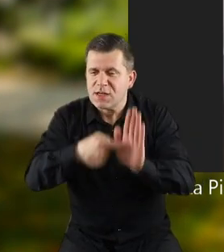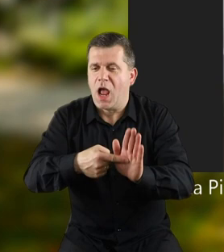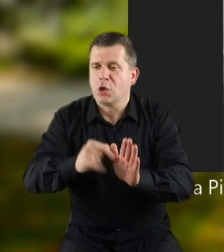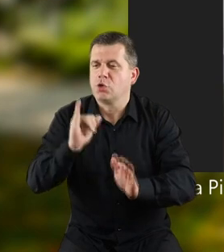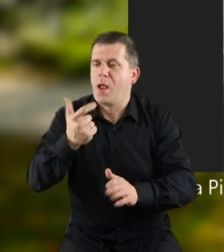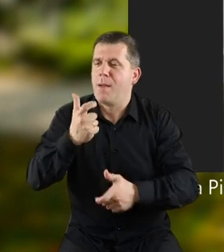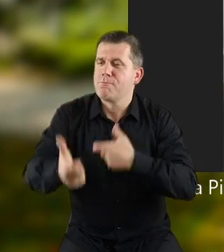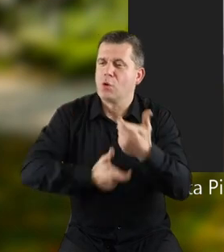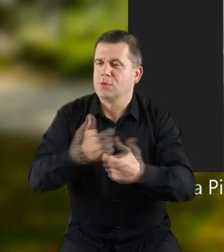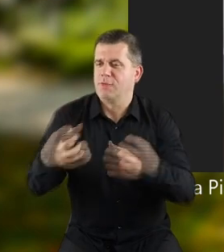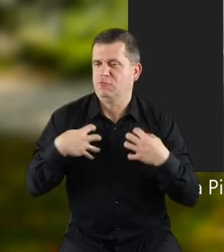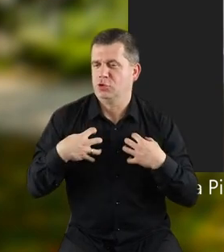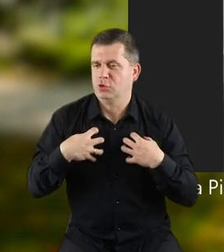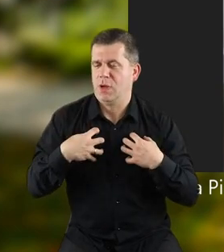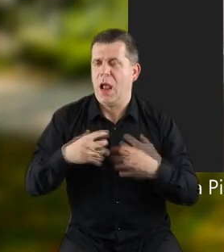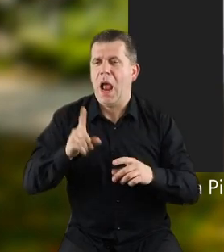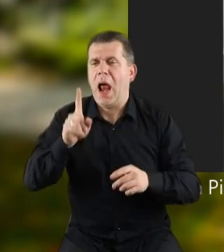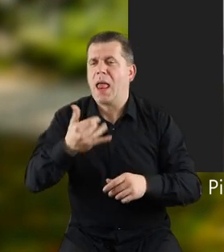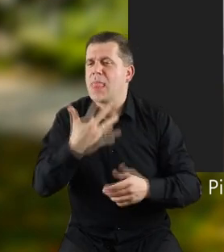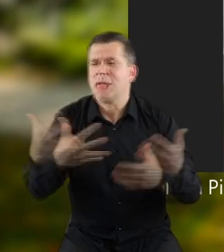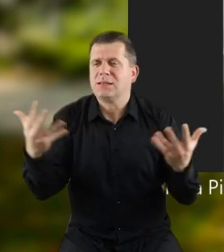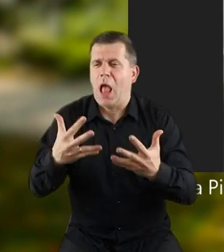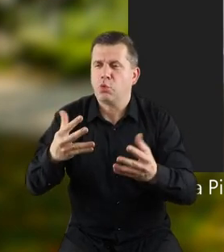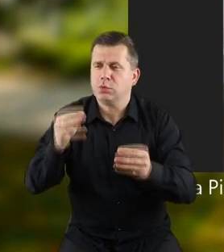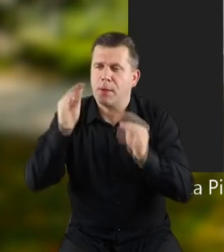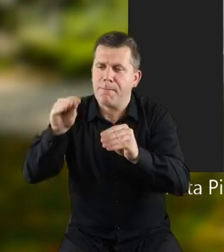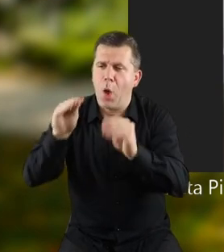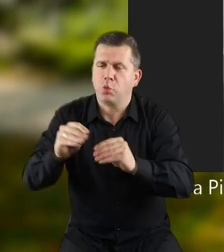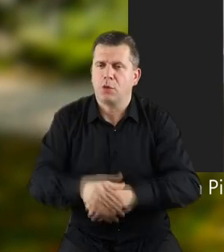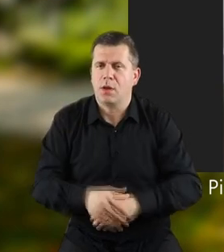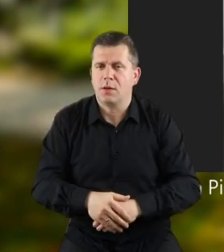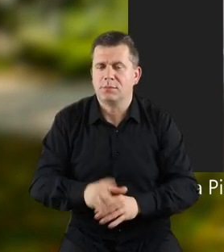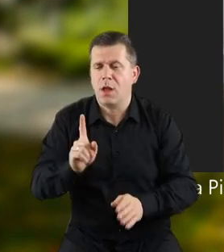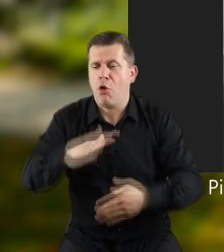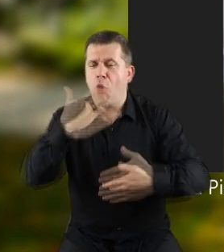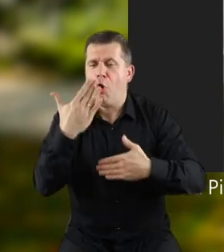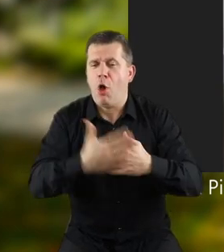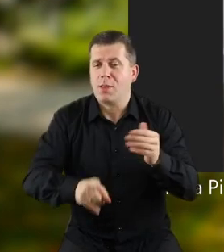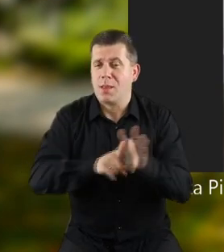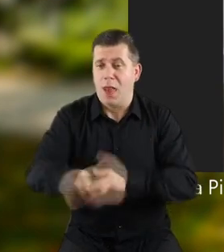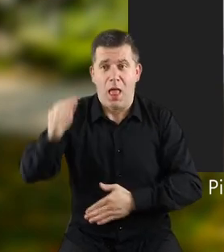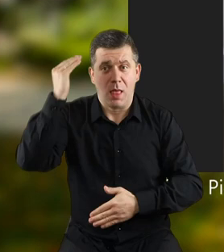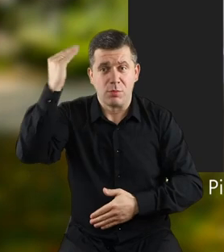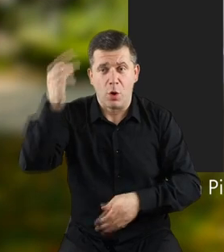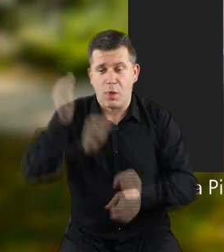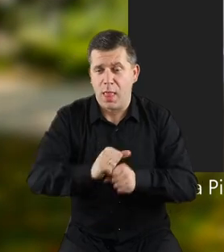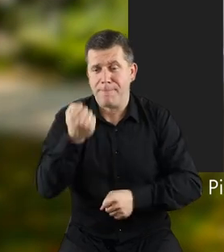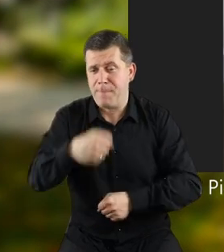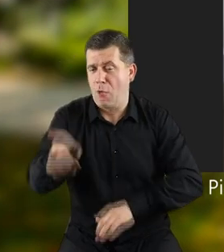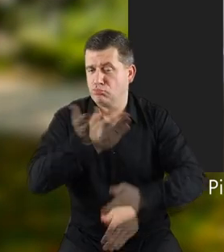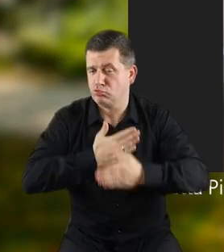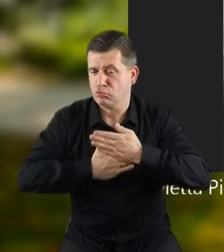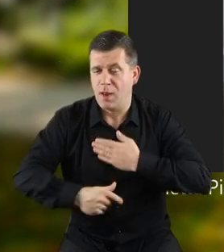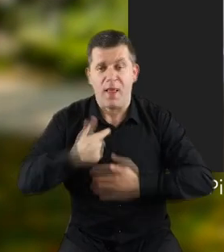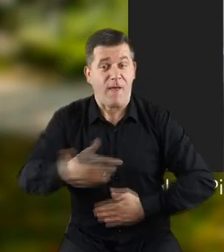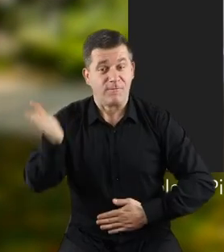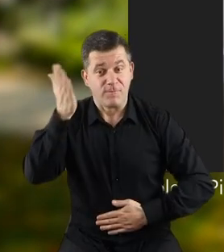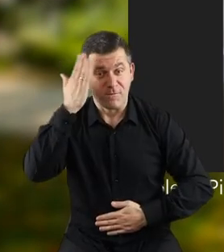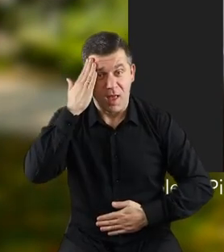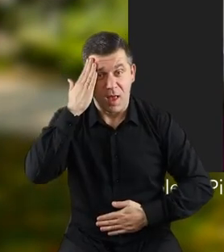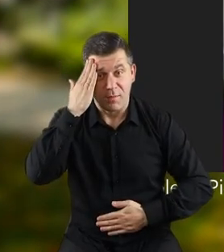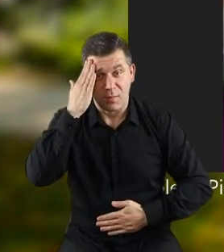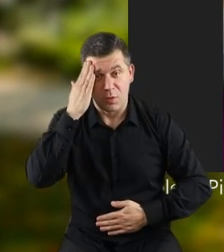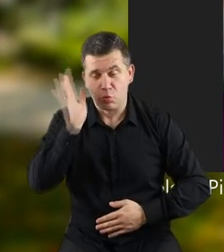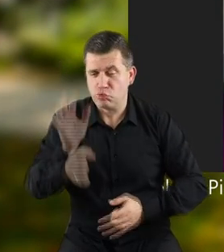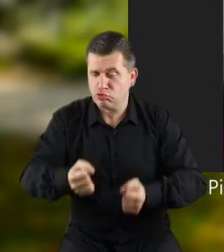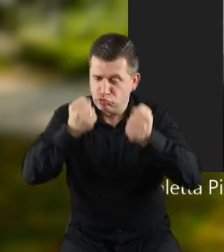życiu, ale żeby one nie były też zbyt pouczające. Natomiast koniec dla dorosłych jest bardzo przyjemny, bo wiem,